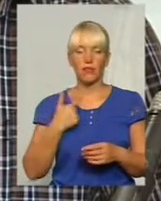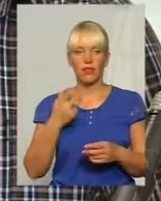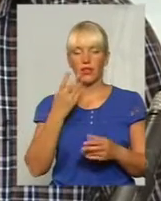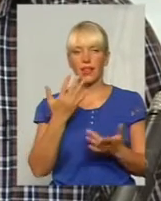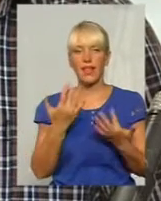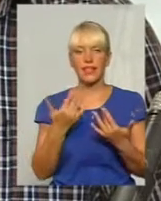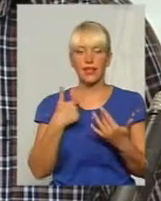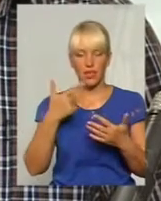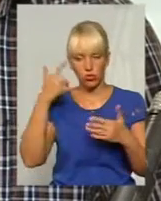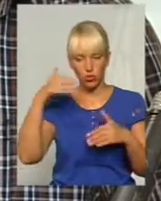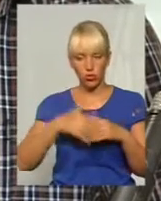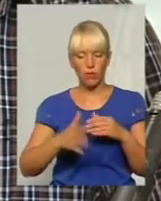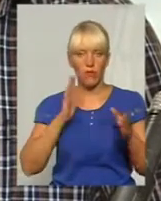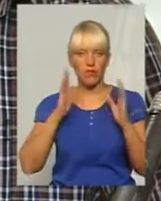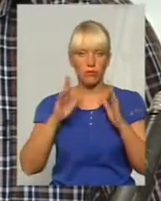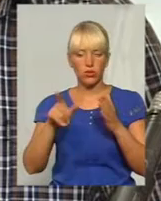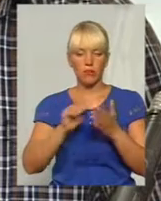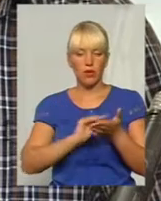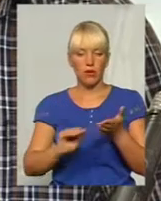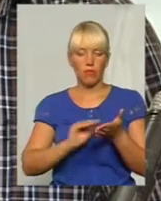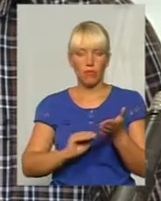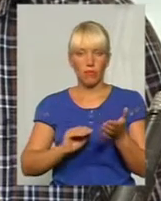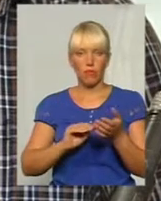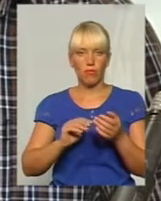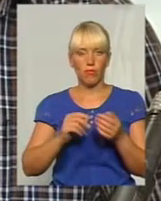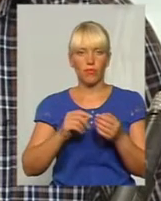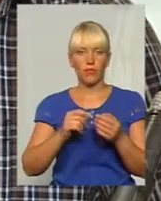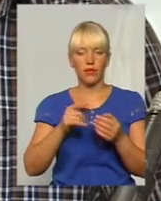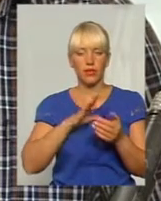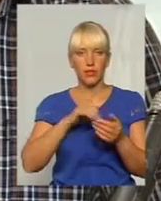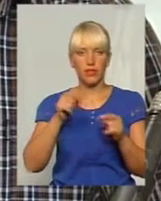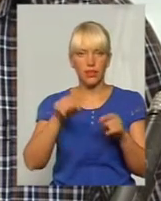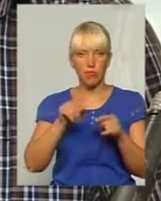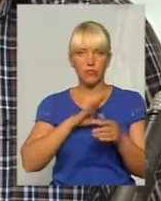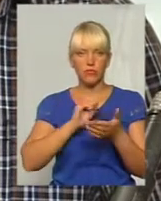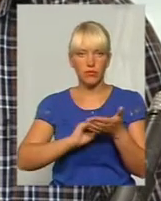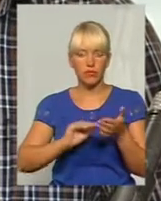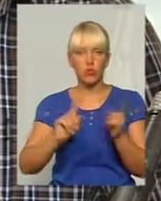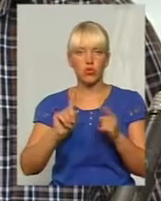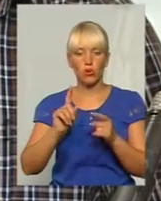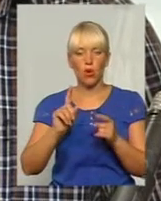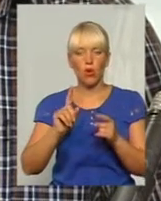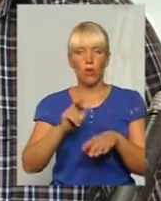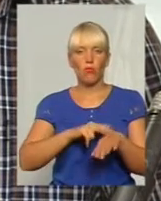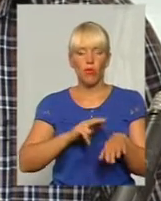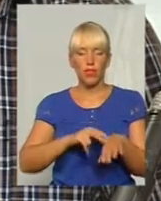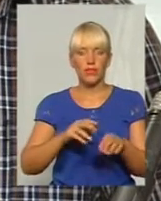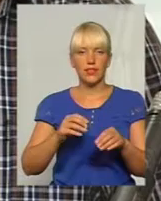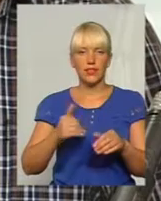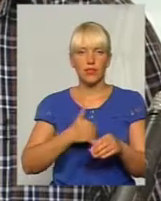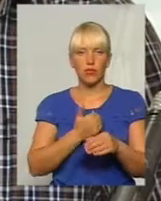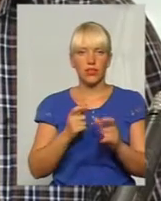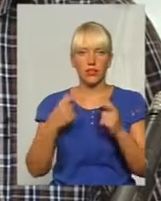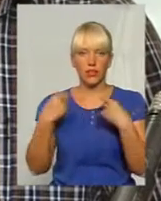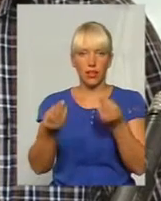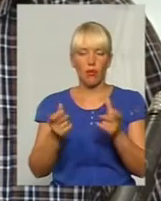прийшла поліція, яка намагалась вручити йому повістку. Але я так розумію, що їм це не вдалося. Тому знову